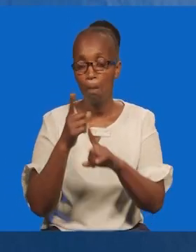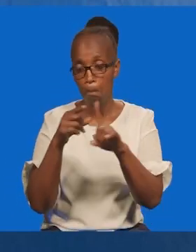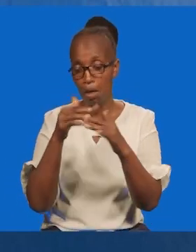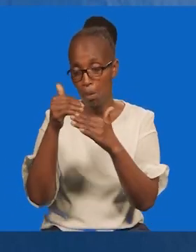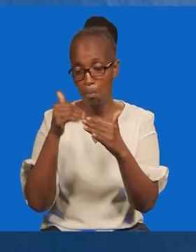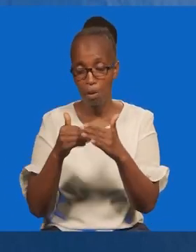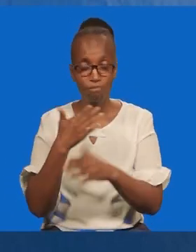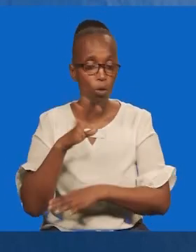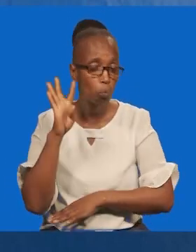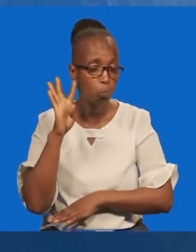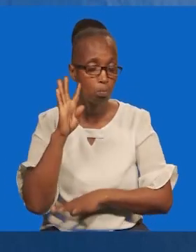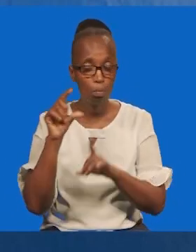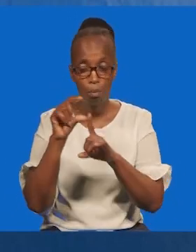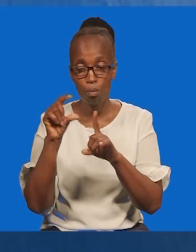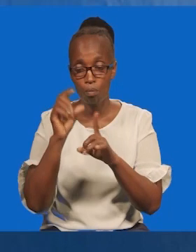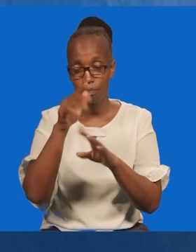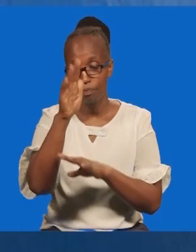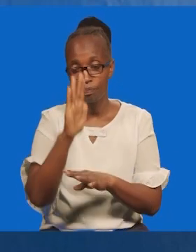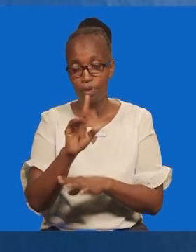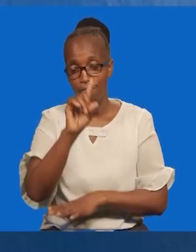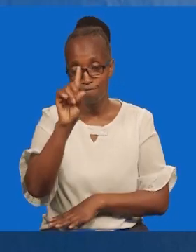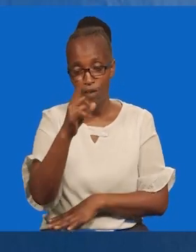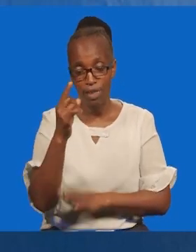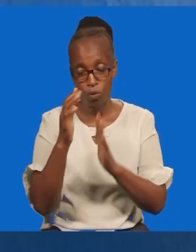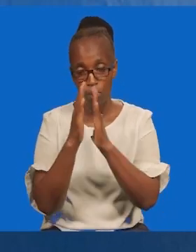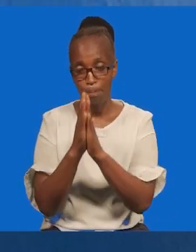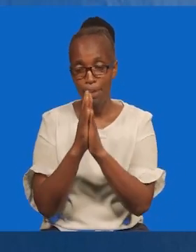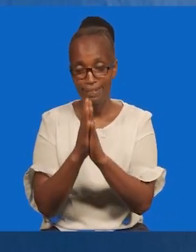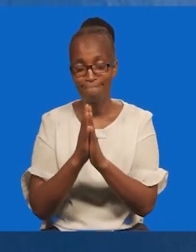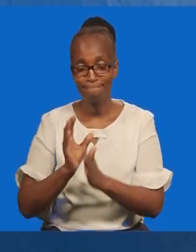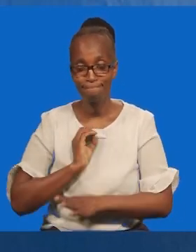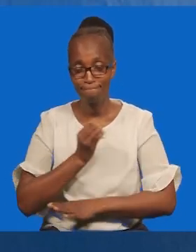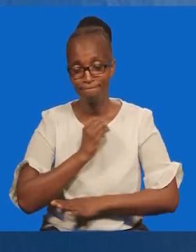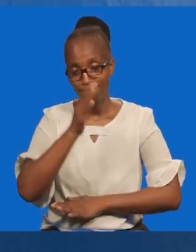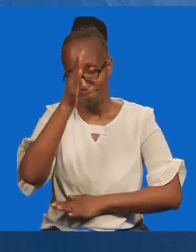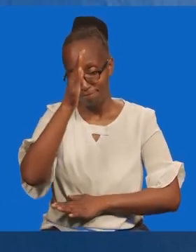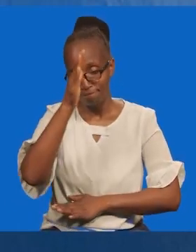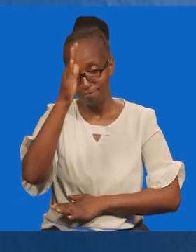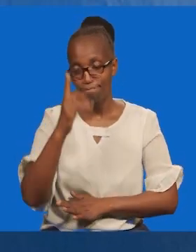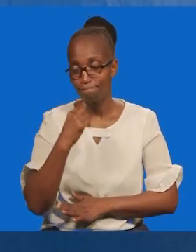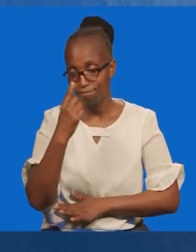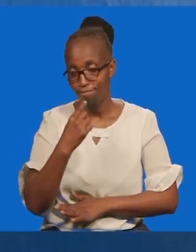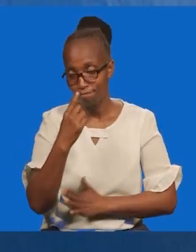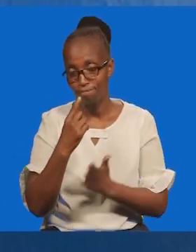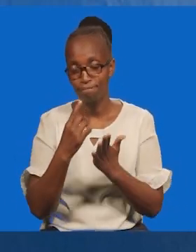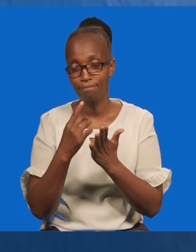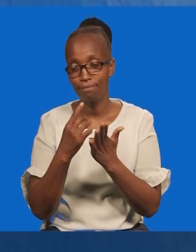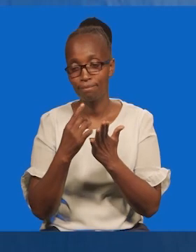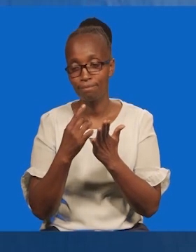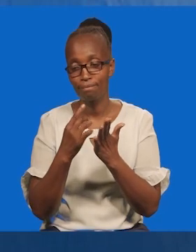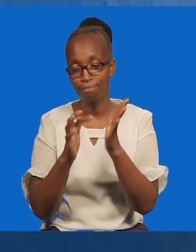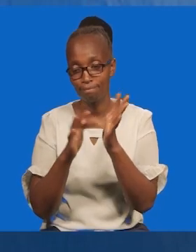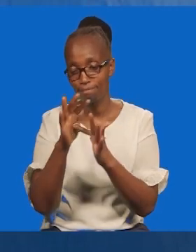mtazamaji, kabla tujalipo kia leno na mungu, nikependa tukapate kuomba. Baba kari kajina la Yesu